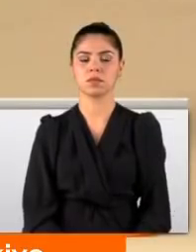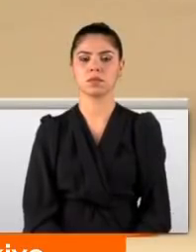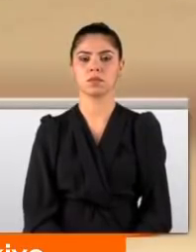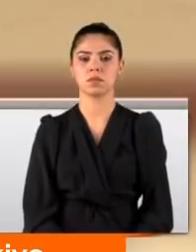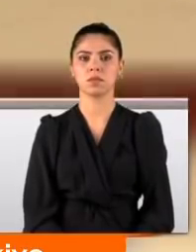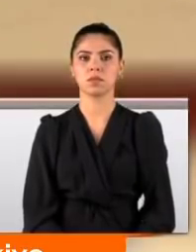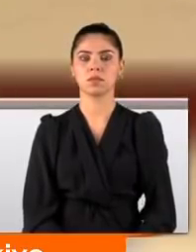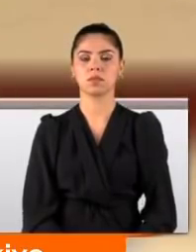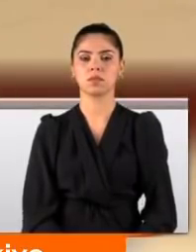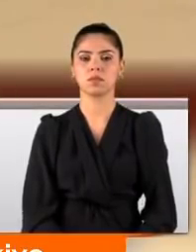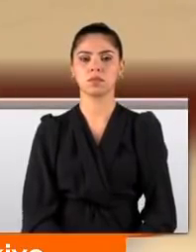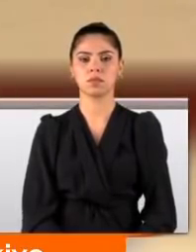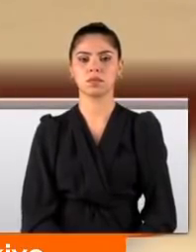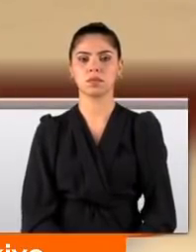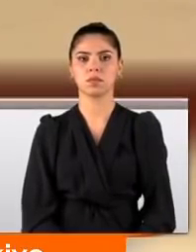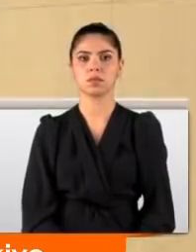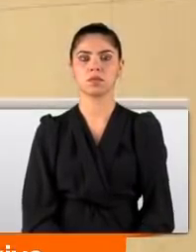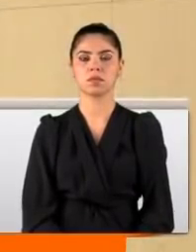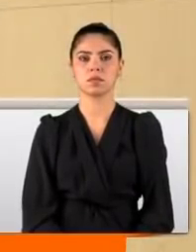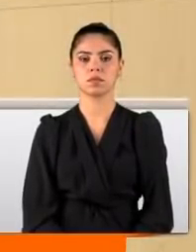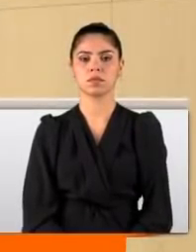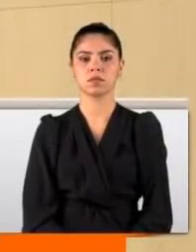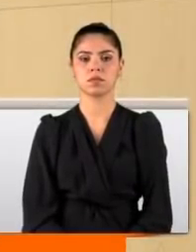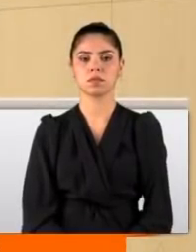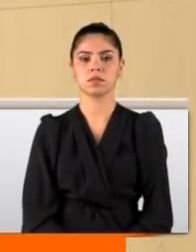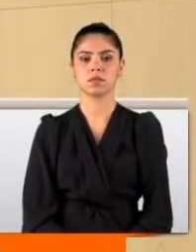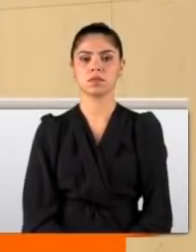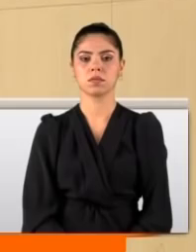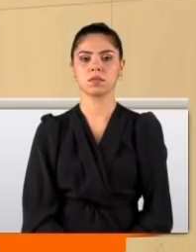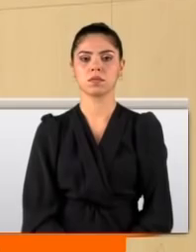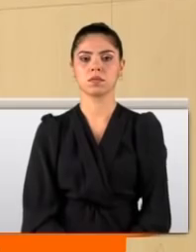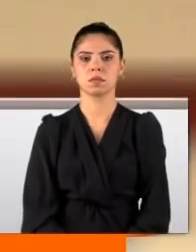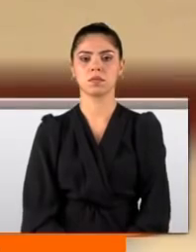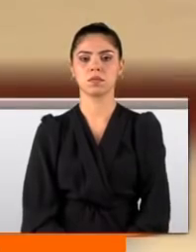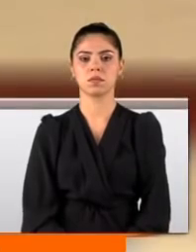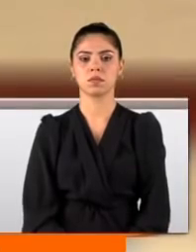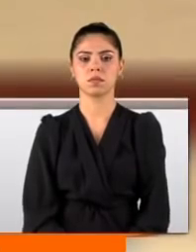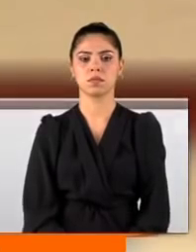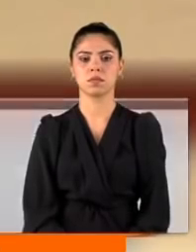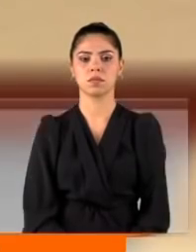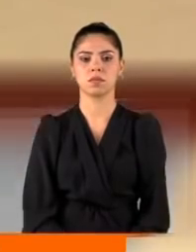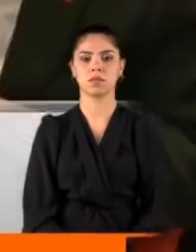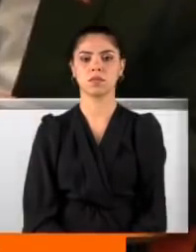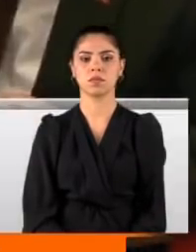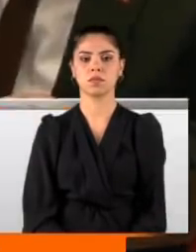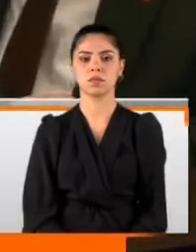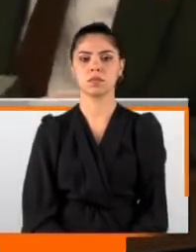Alınganlığınızı anlayabilmiş değilim. Sayın Başkan. Değerli Milletvekir. Susturunuz ya.